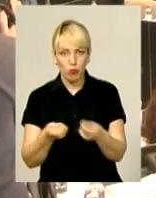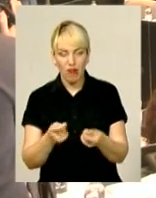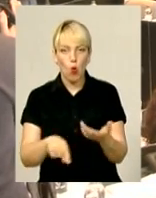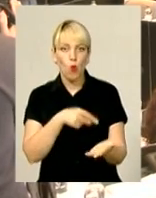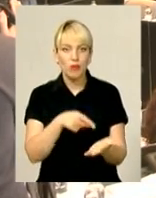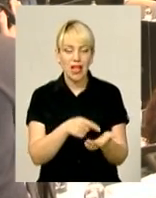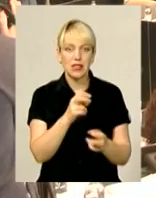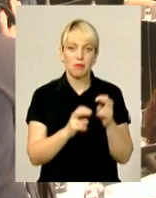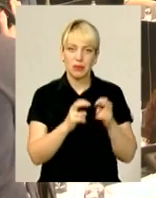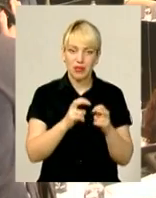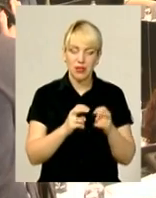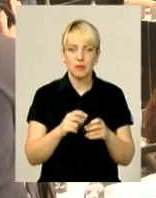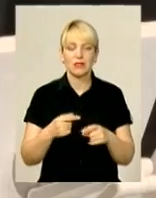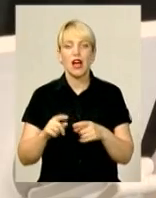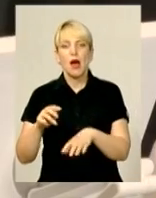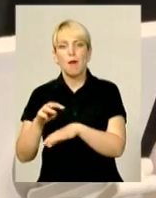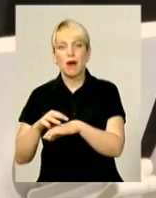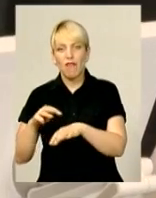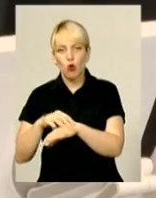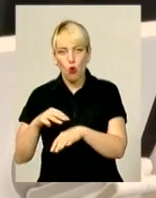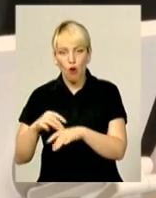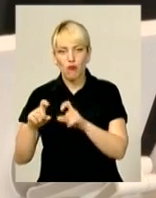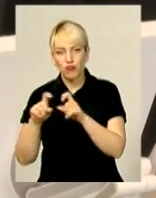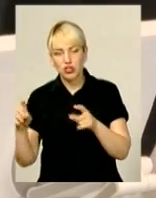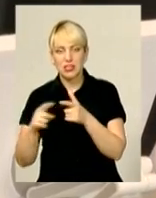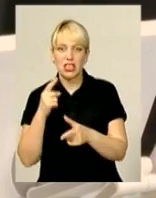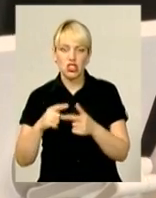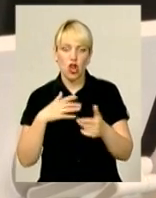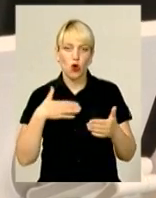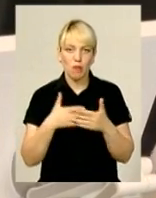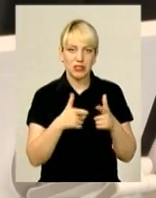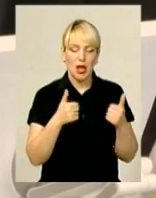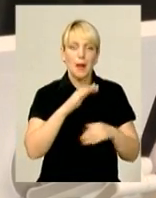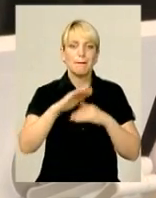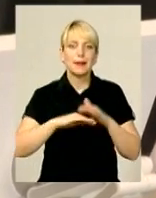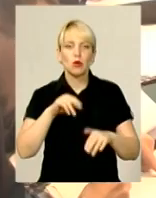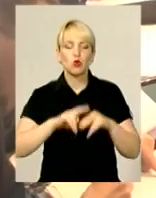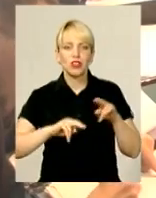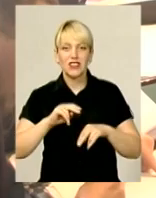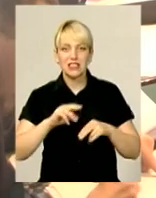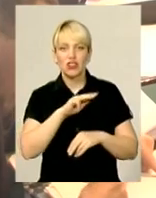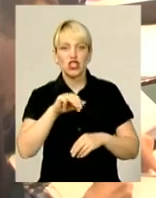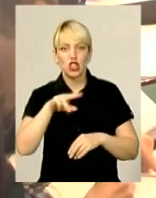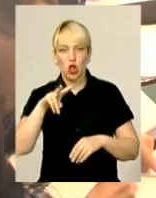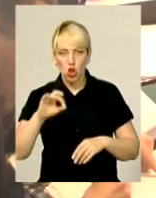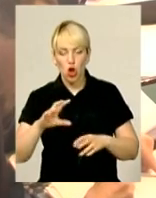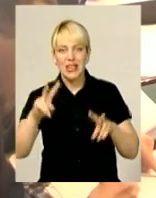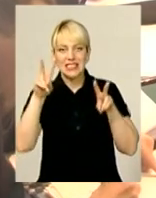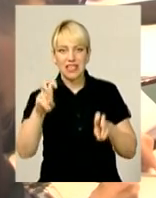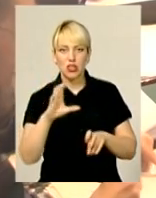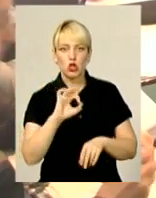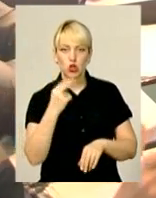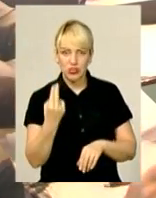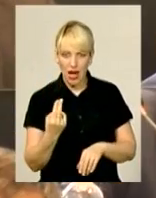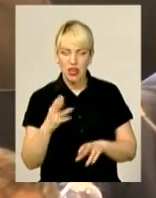підприємству, правоохоронному відомству чи навіть громадській організації. Підбудівництво житла із статусом соціальне. Далі узгоджувався проєкт